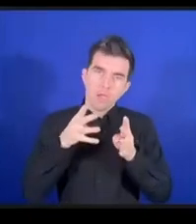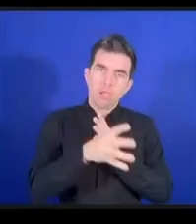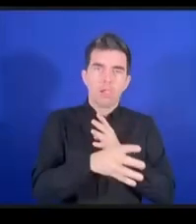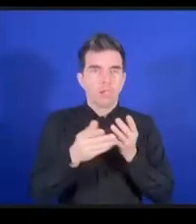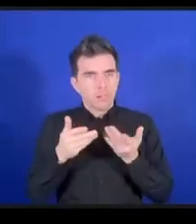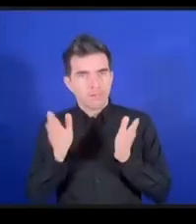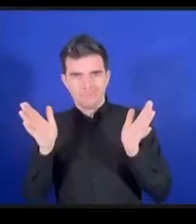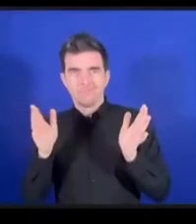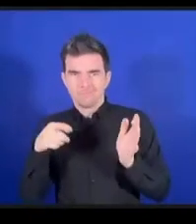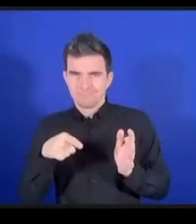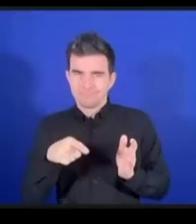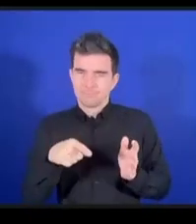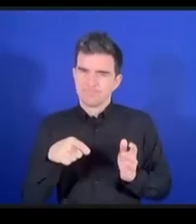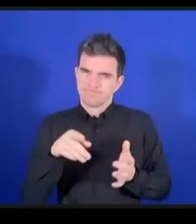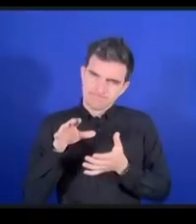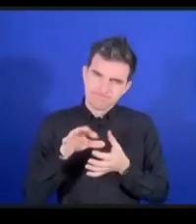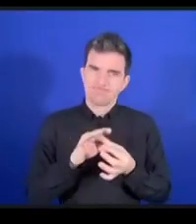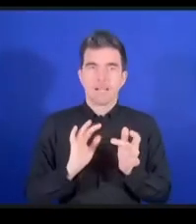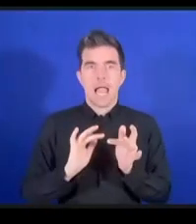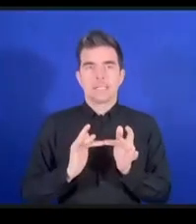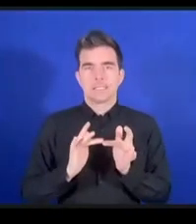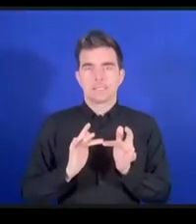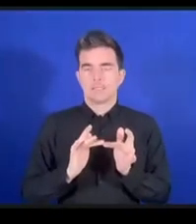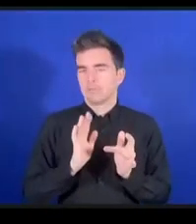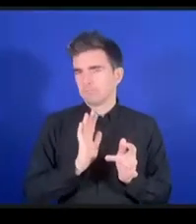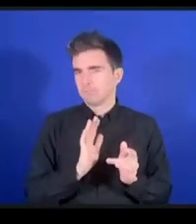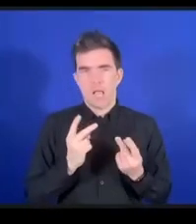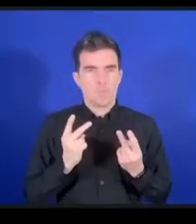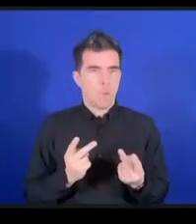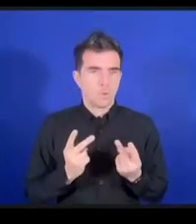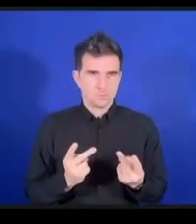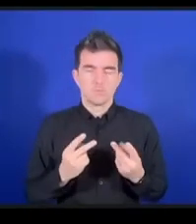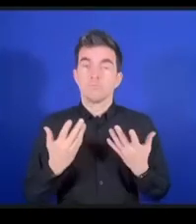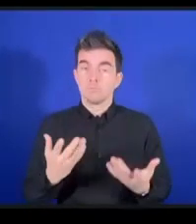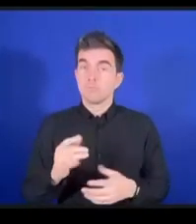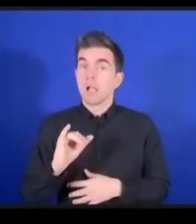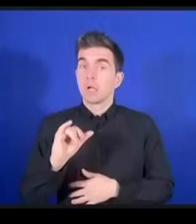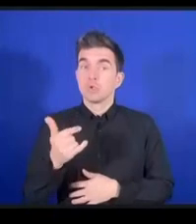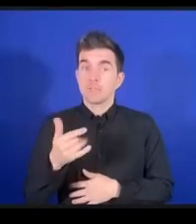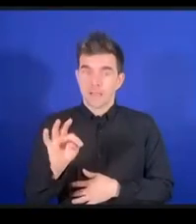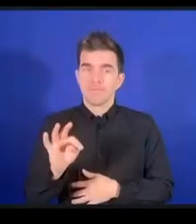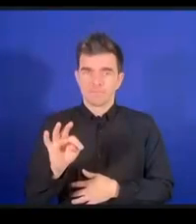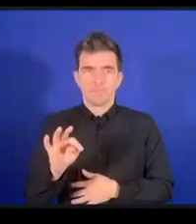AIについて随分と話が出ていますそこで私からの質問です